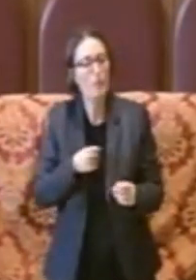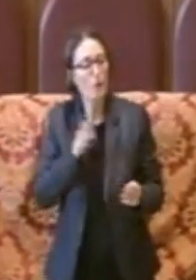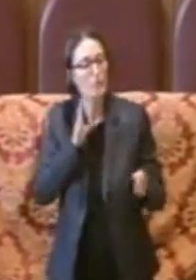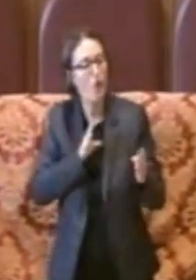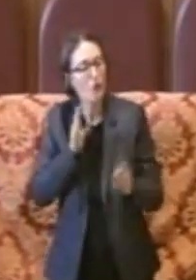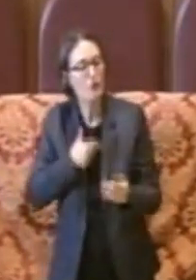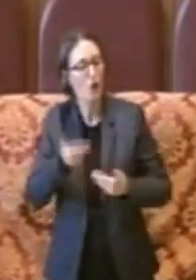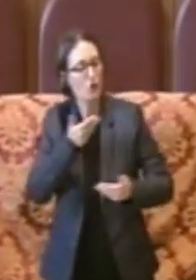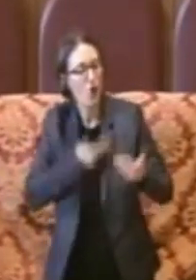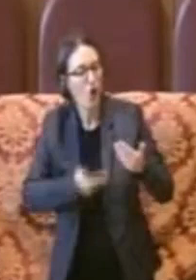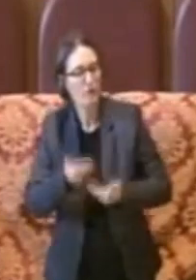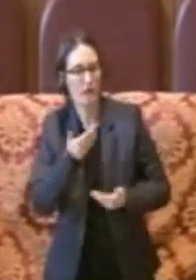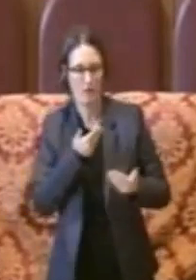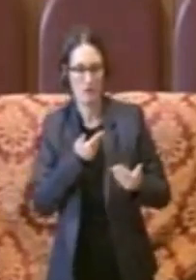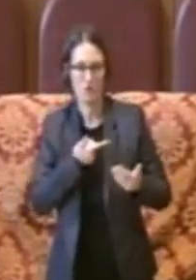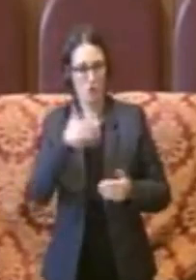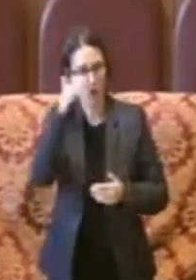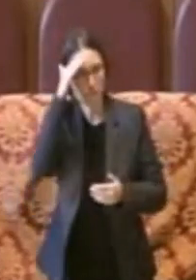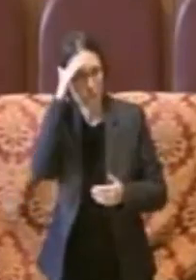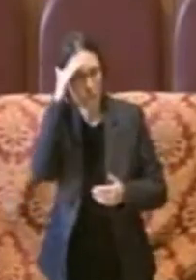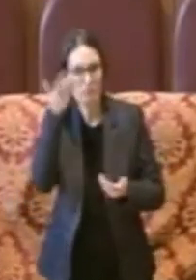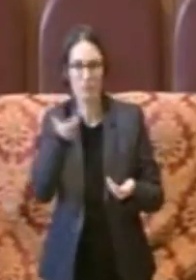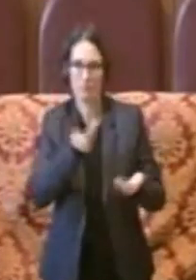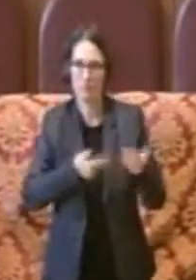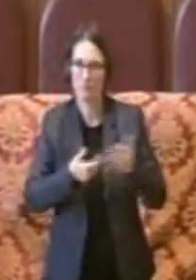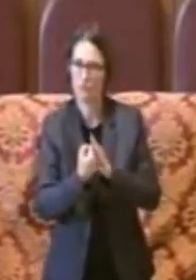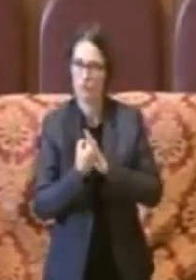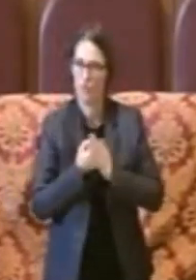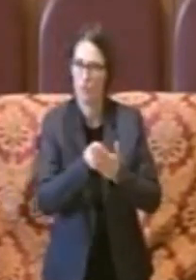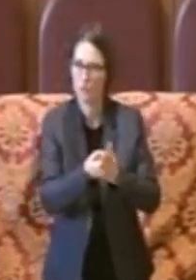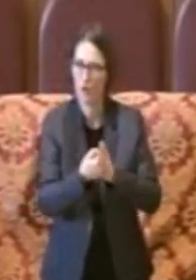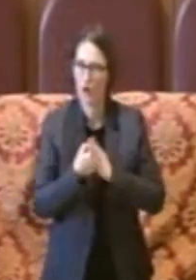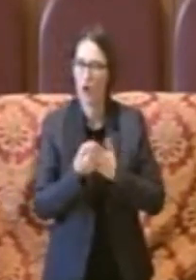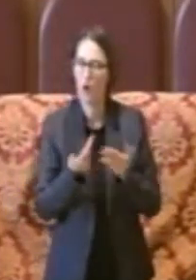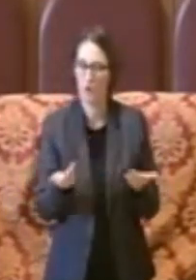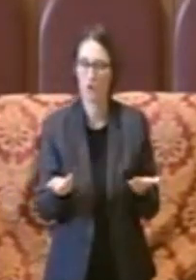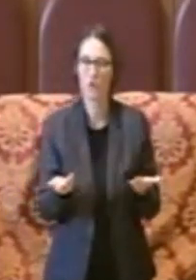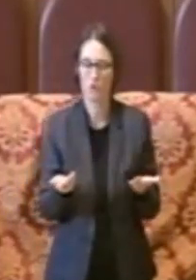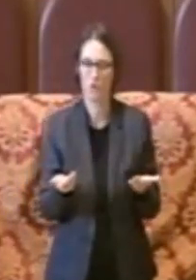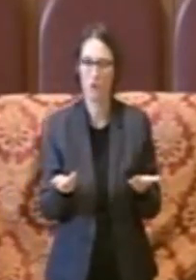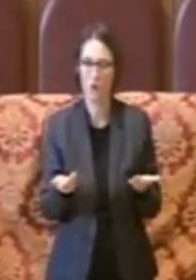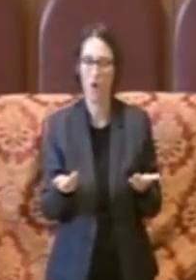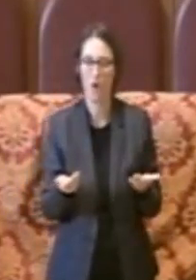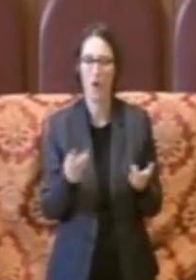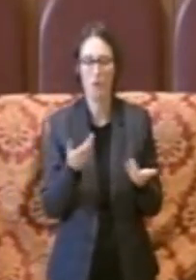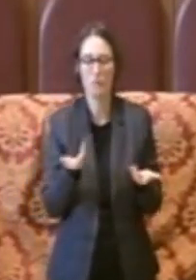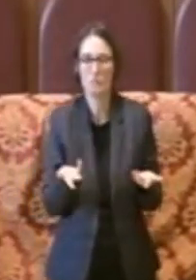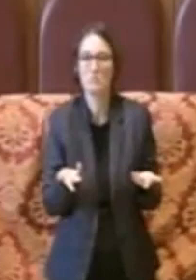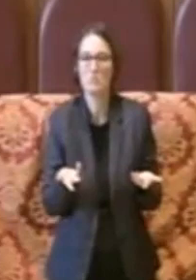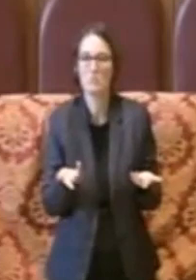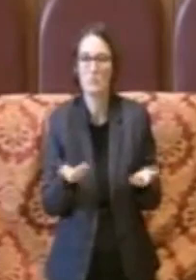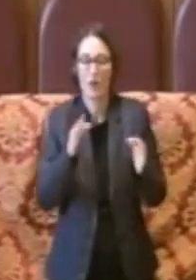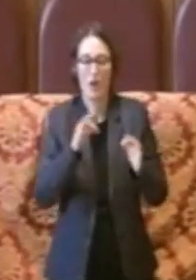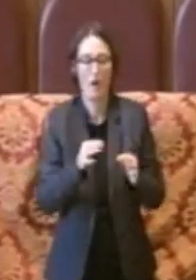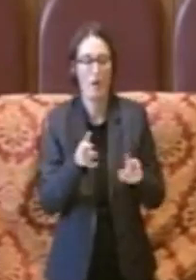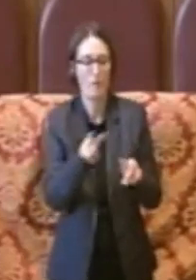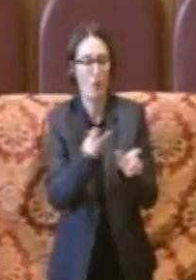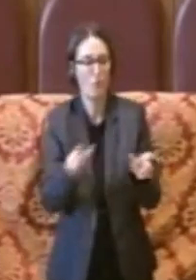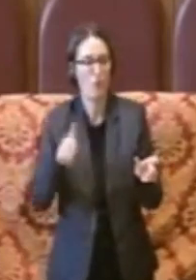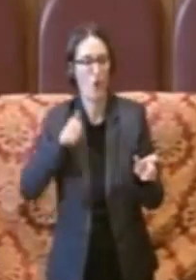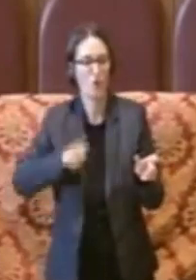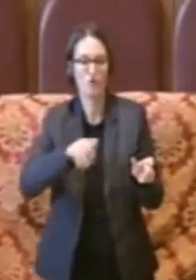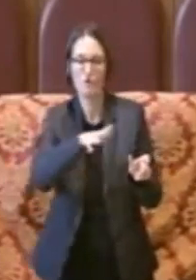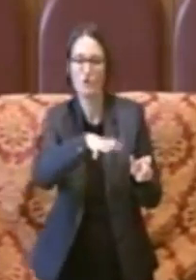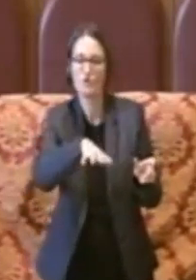condivisione, di sussidiarietà anche se vogliamo così qualificarla tra cittadinanza